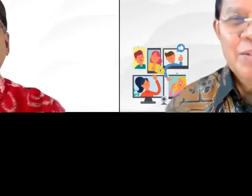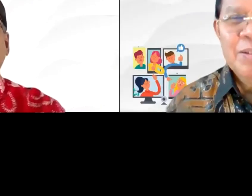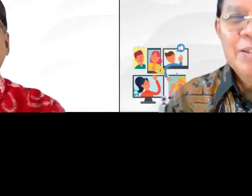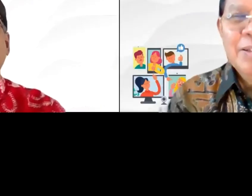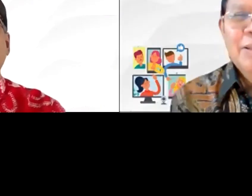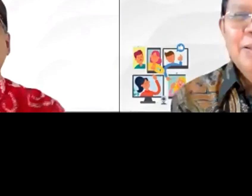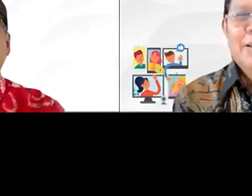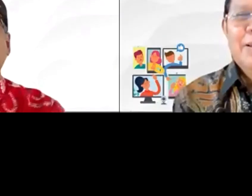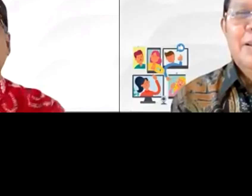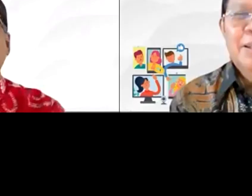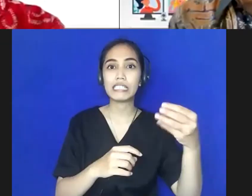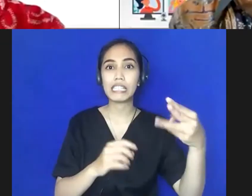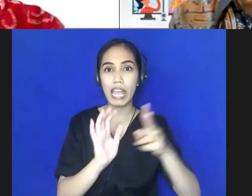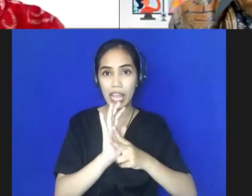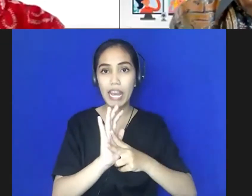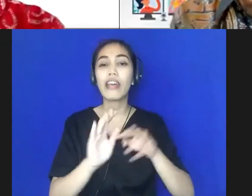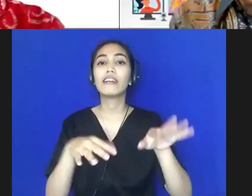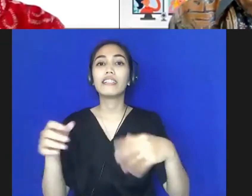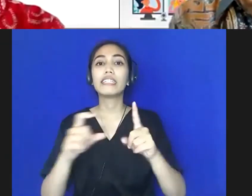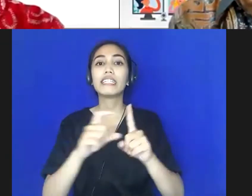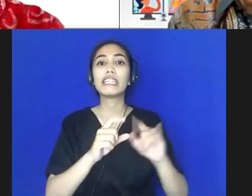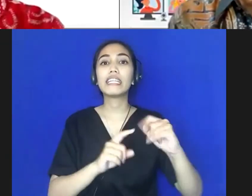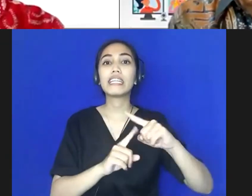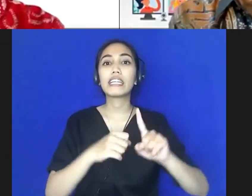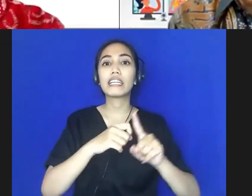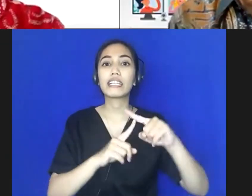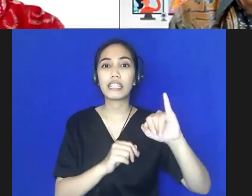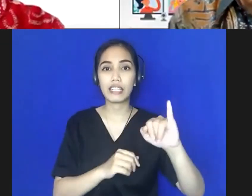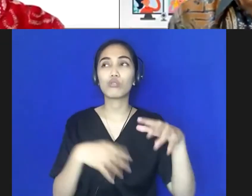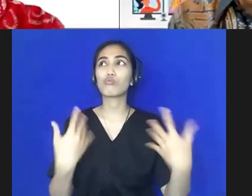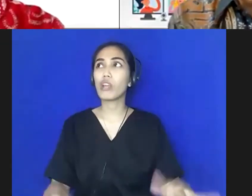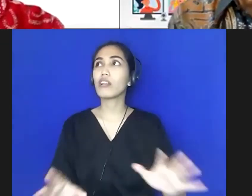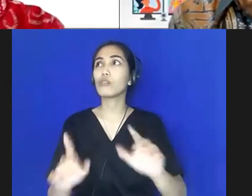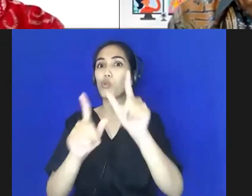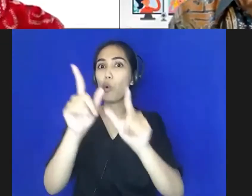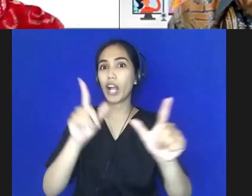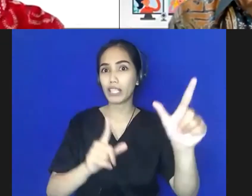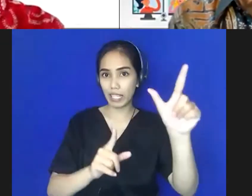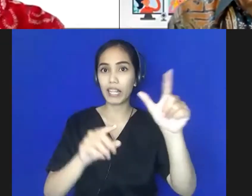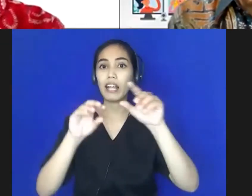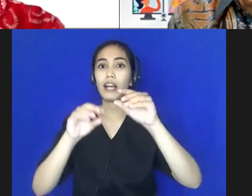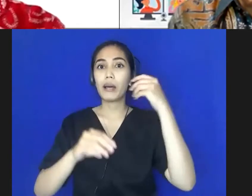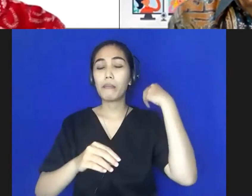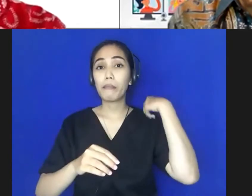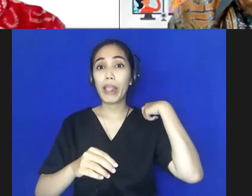2010 sampai Oktober 2011, beliau menjadi Wakil Menteri Pendidikan Nasional Indonesia.